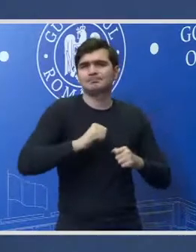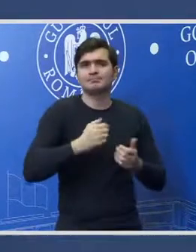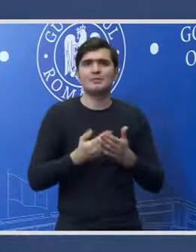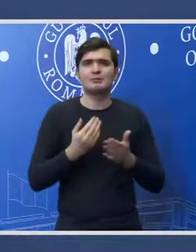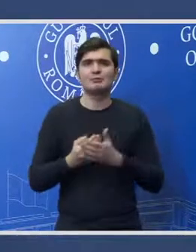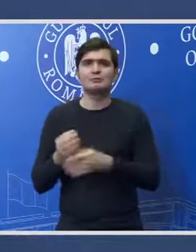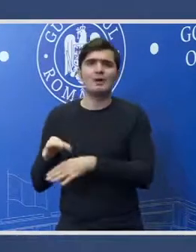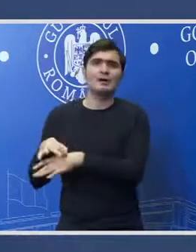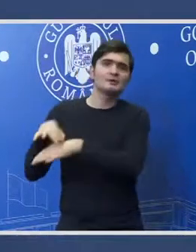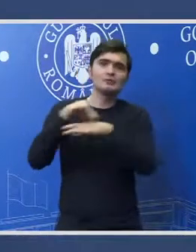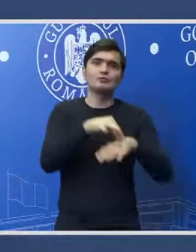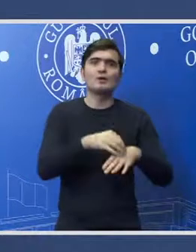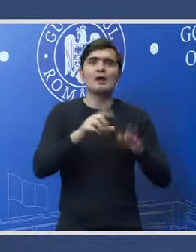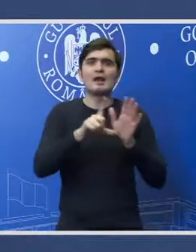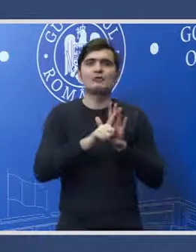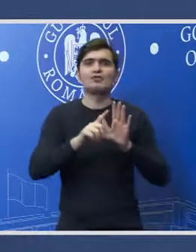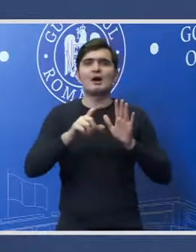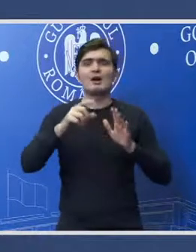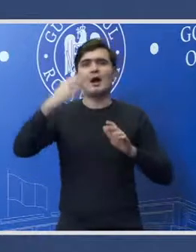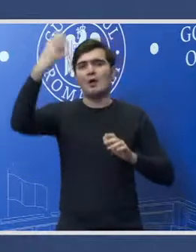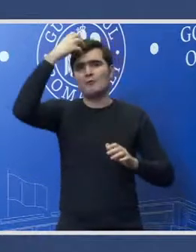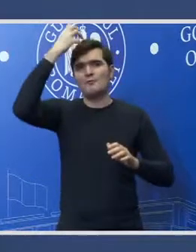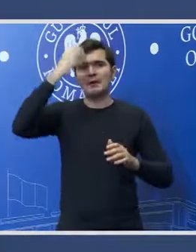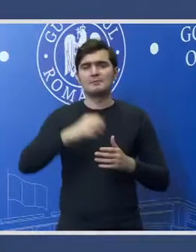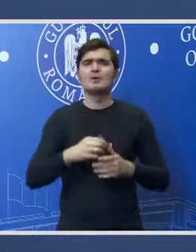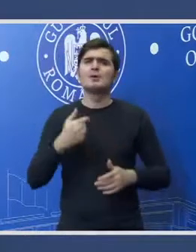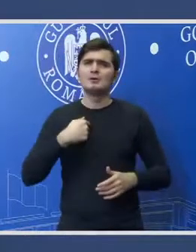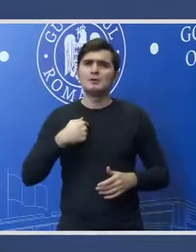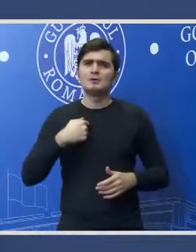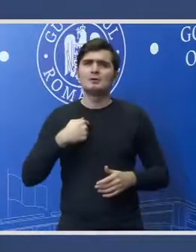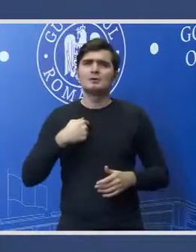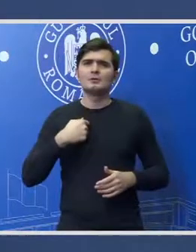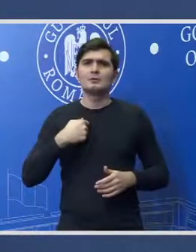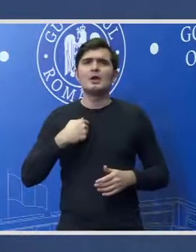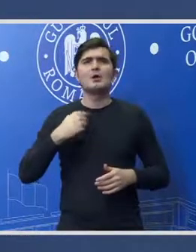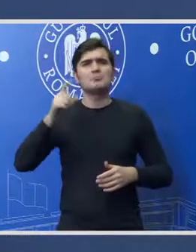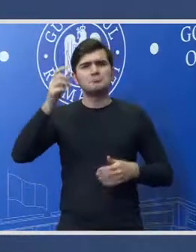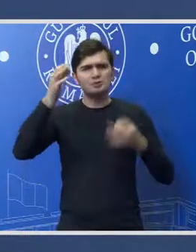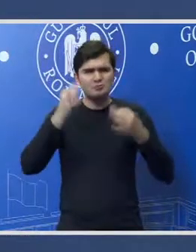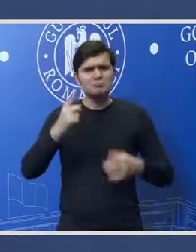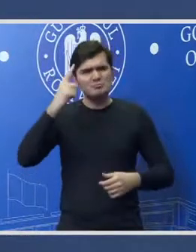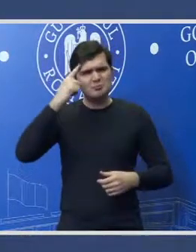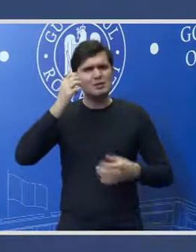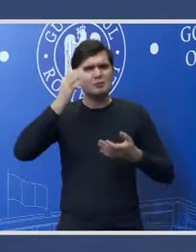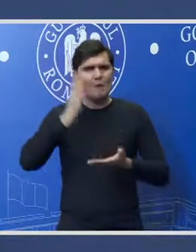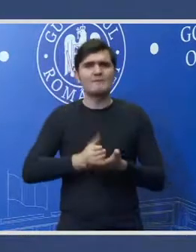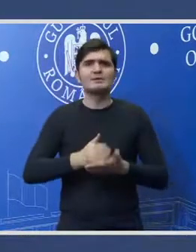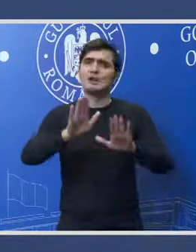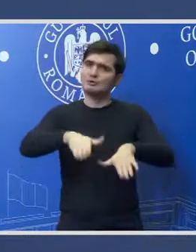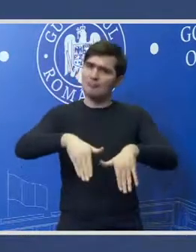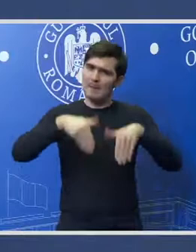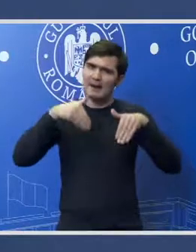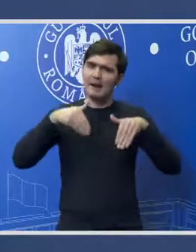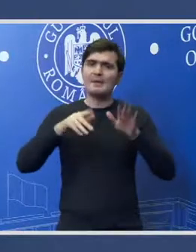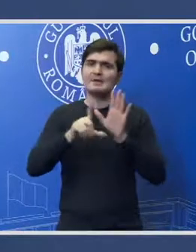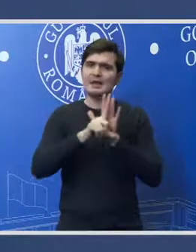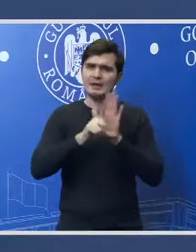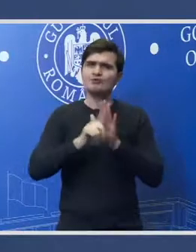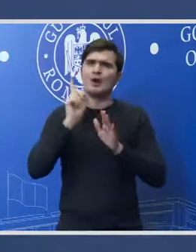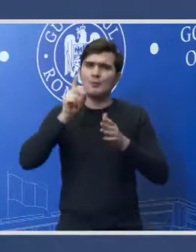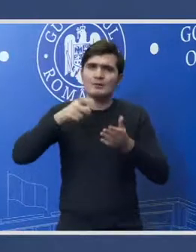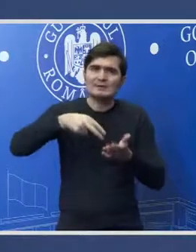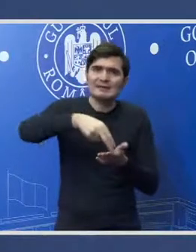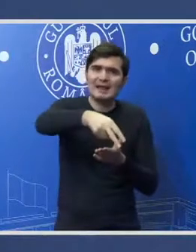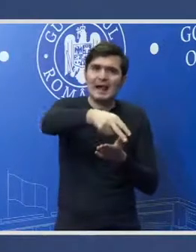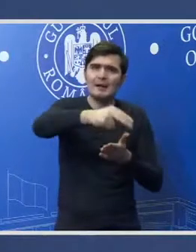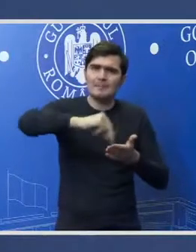aduce în guvern această lege sunt convins că și în Parlament această lege va trece într-o formă prin care să ne asigurăm